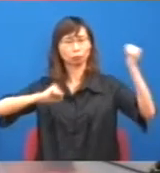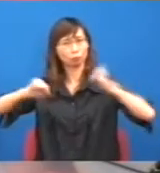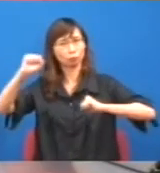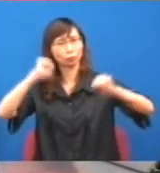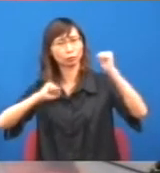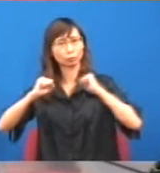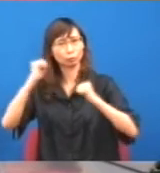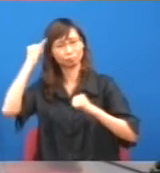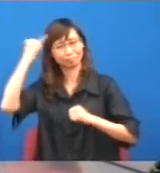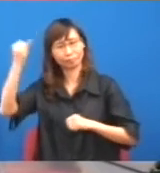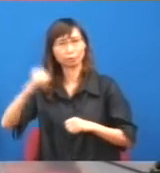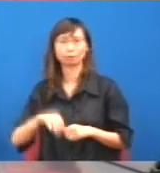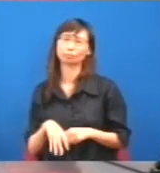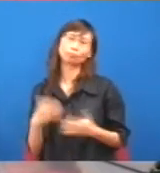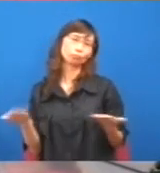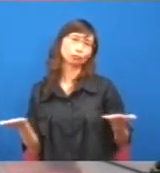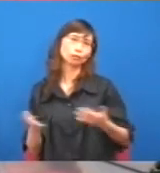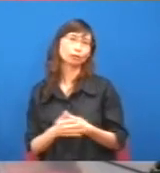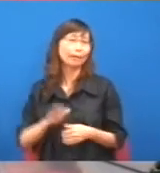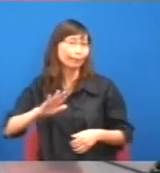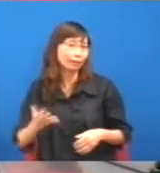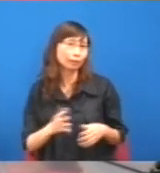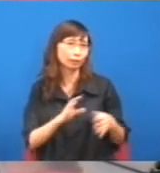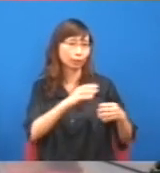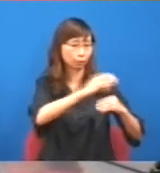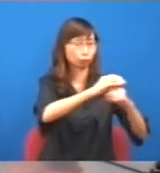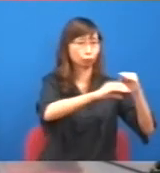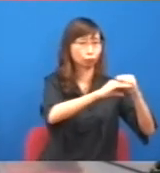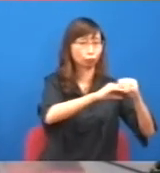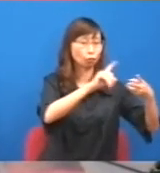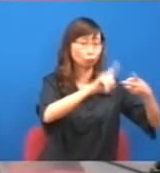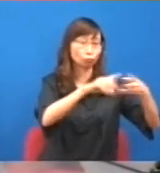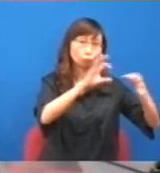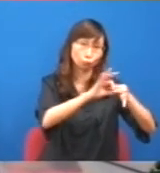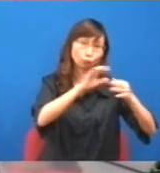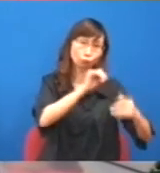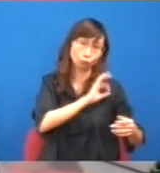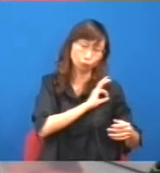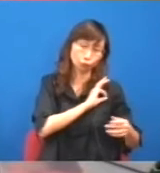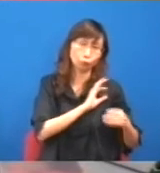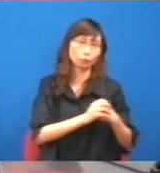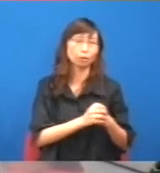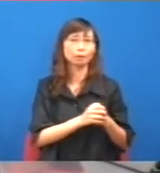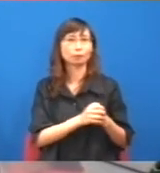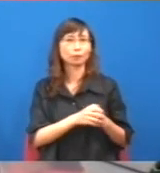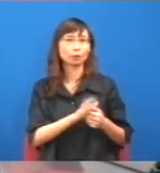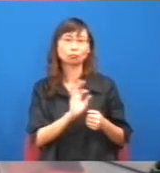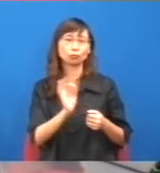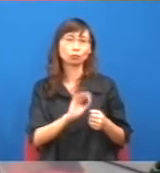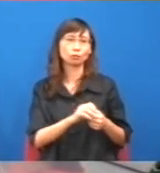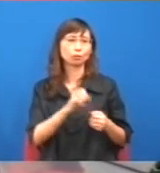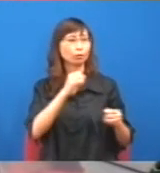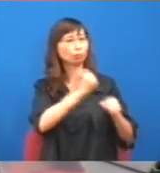但是工聯會和親共產黨的工會,說,我們做了這麼多,沒有了,我們沒辦法再做了,